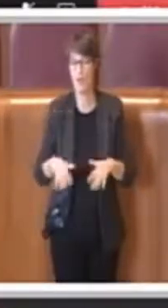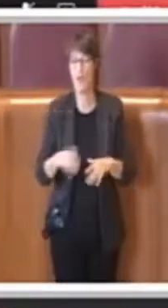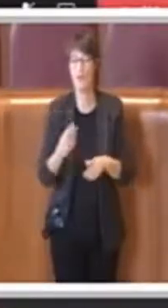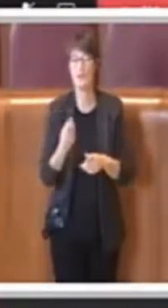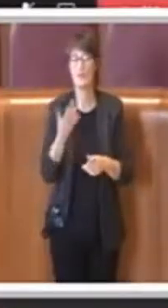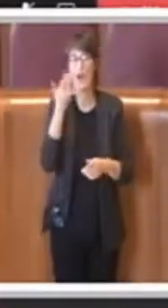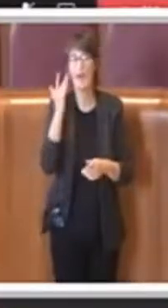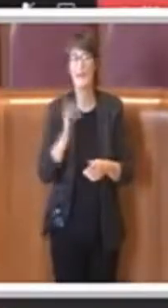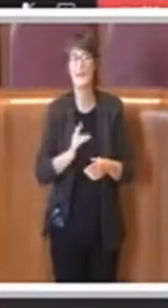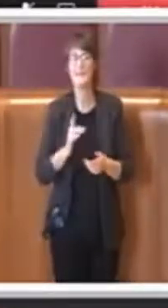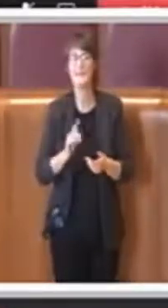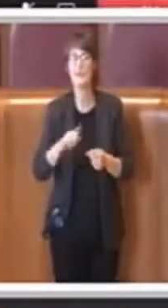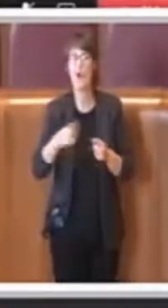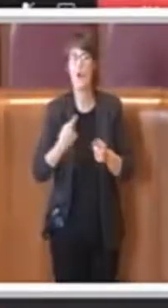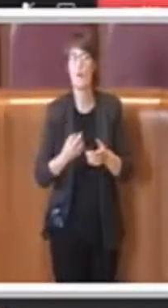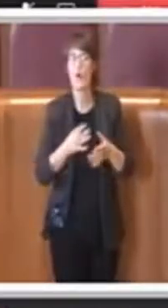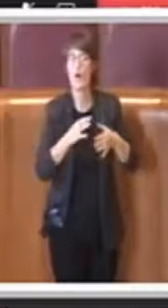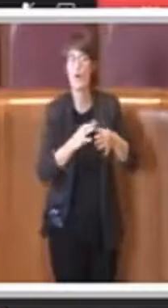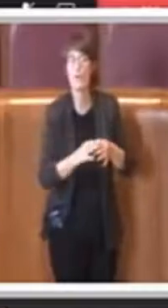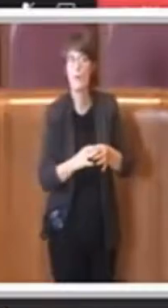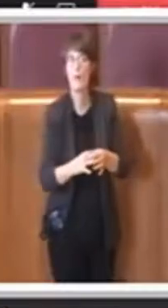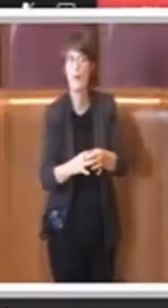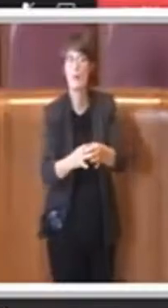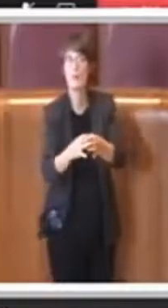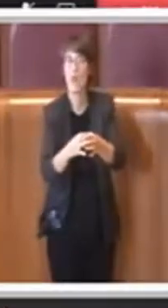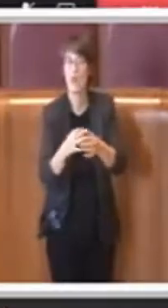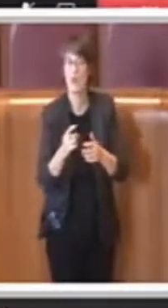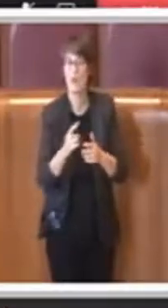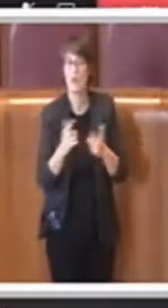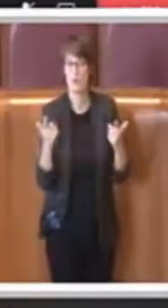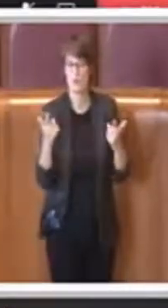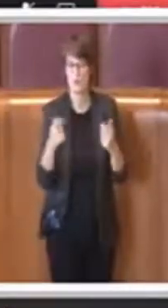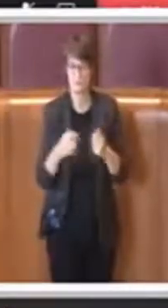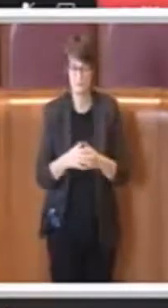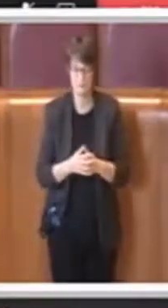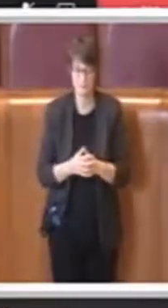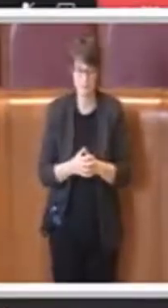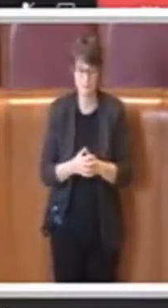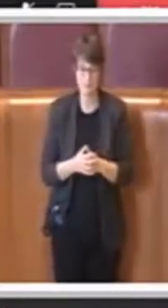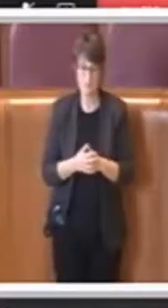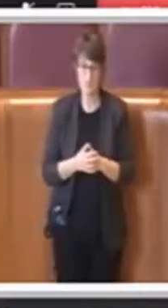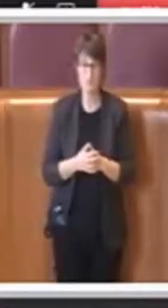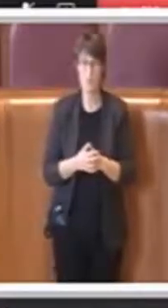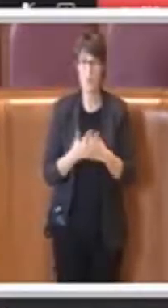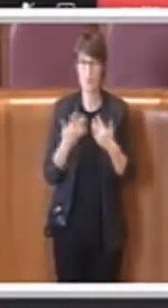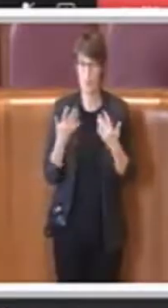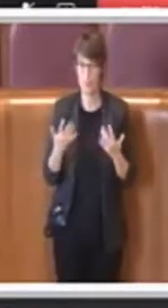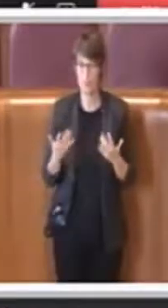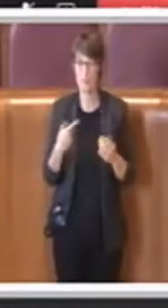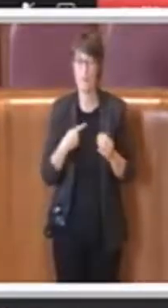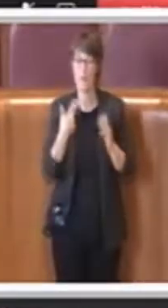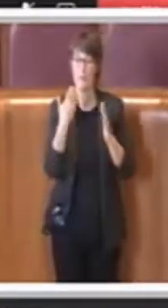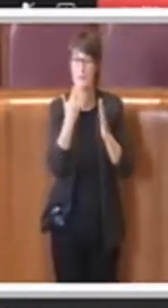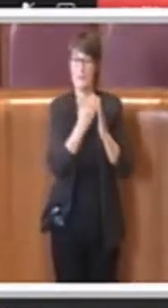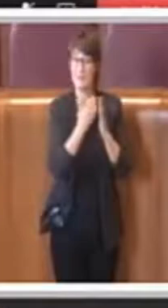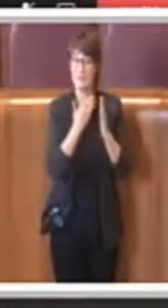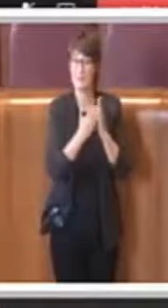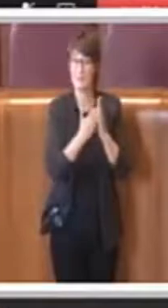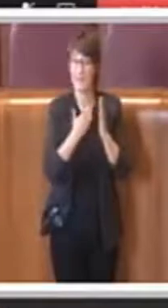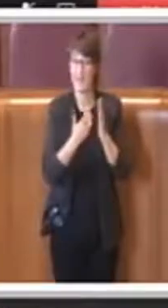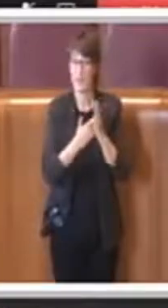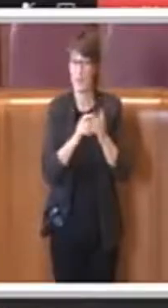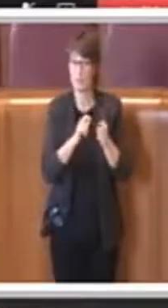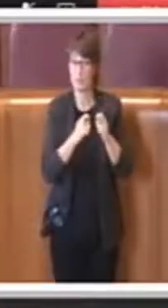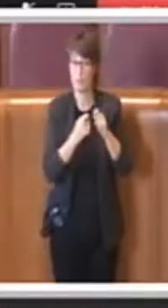E quindi il fatto di intervenire prima sullo statuto e poi sui regolamenti